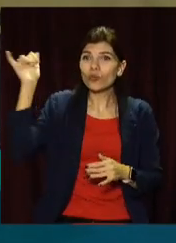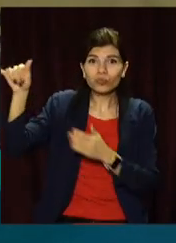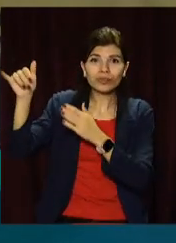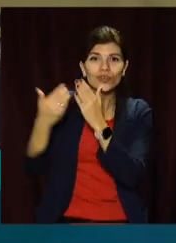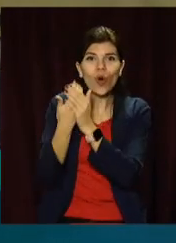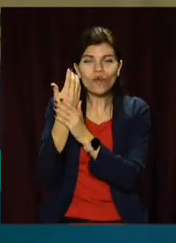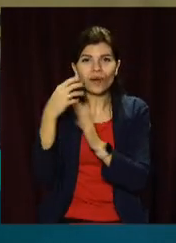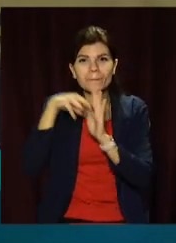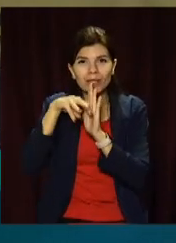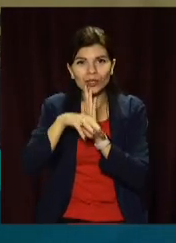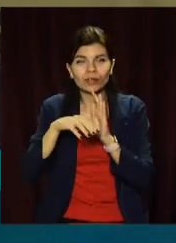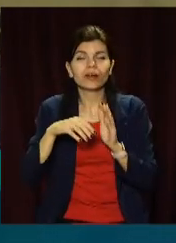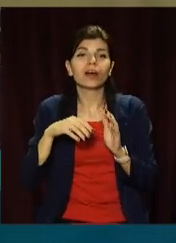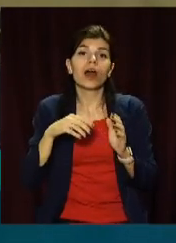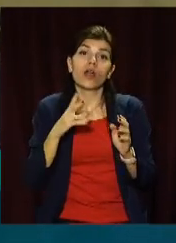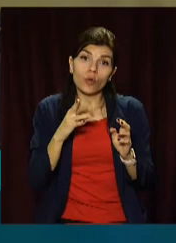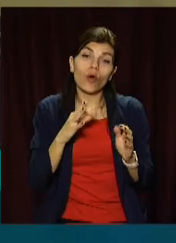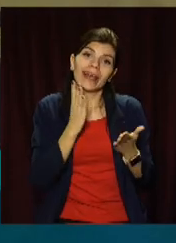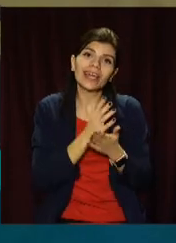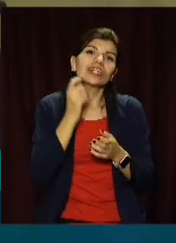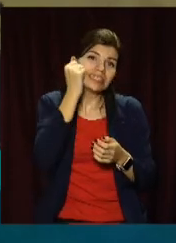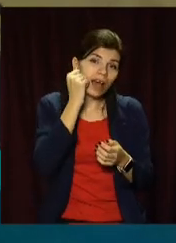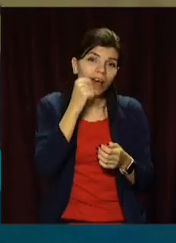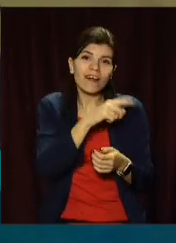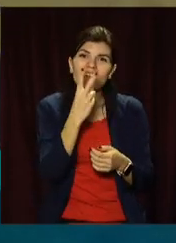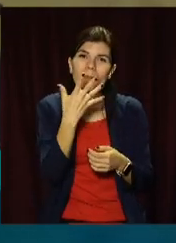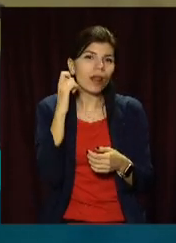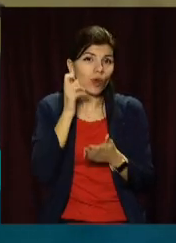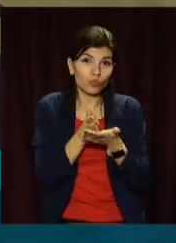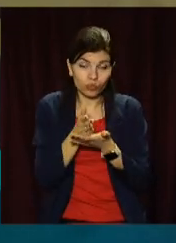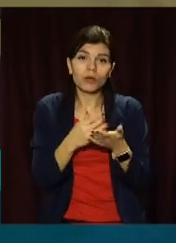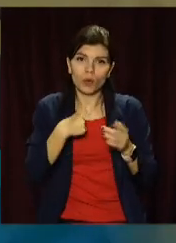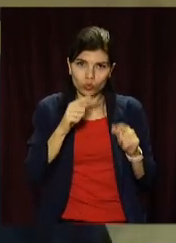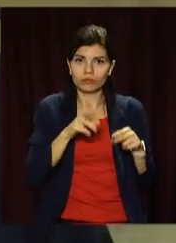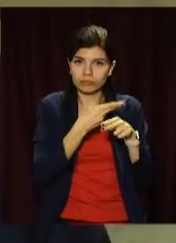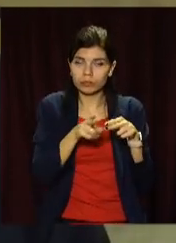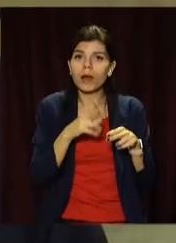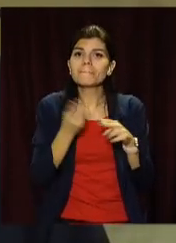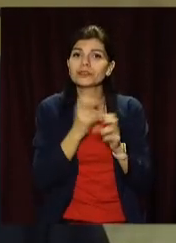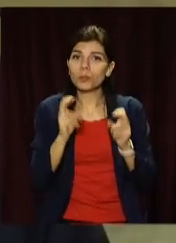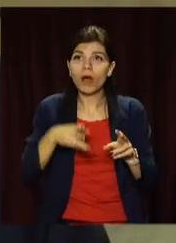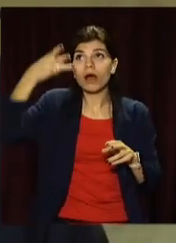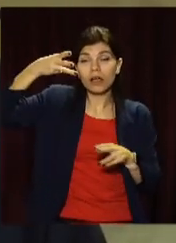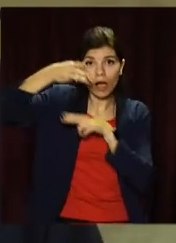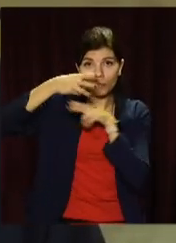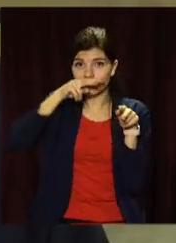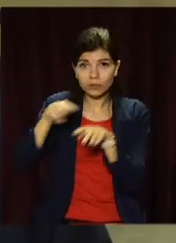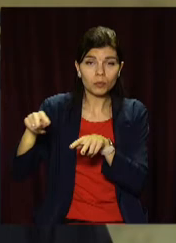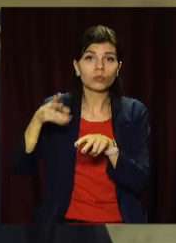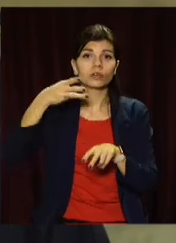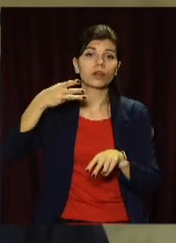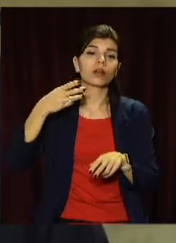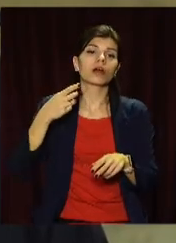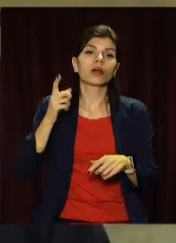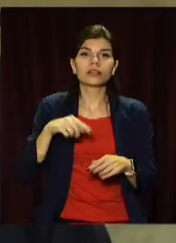і той метрополітен, який працює вже в нас 25 років. Модернізуємо як в плані безпеки – це встановлення камер спостереження, це встановлення